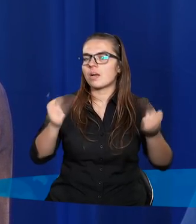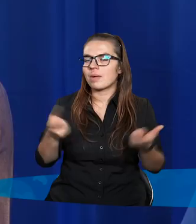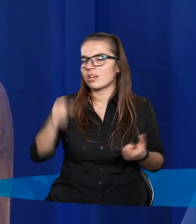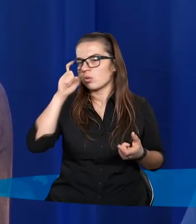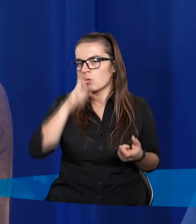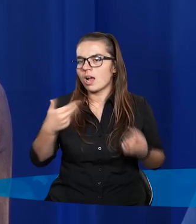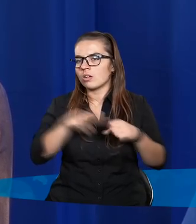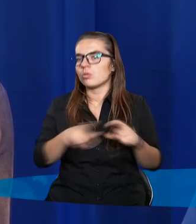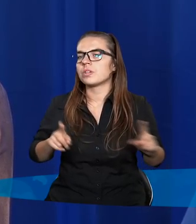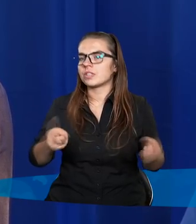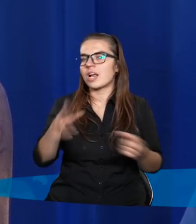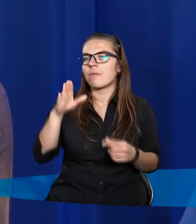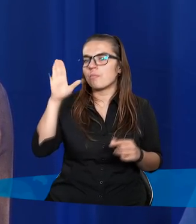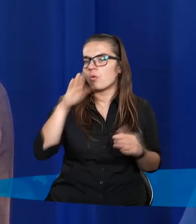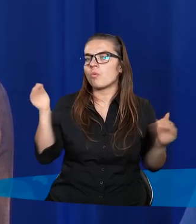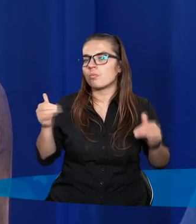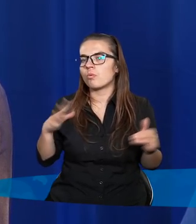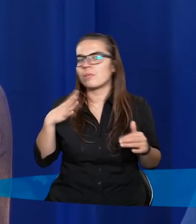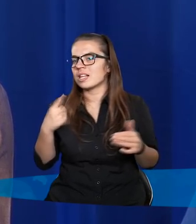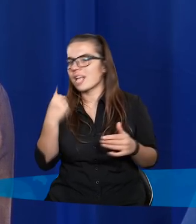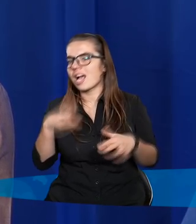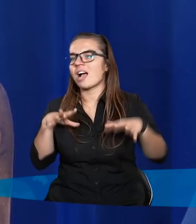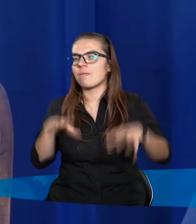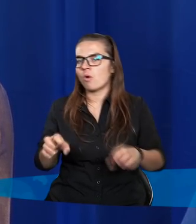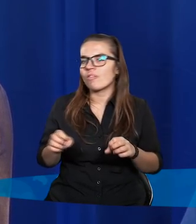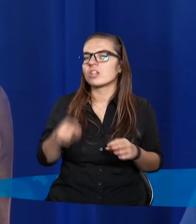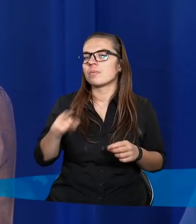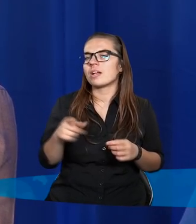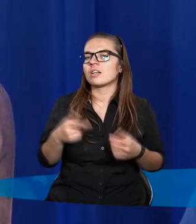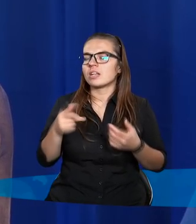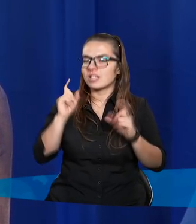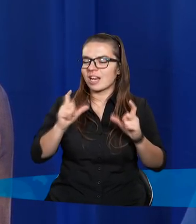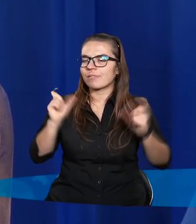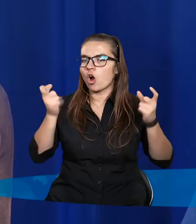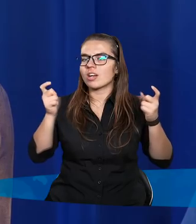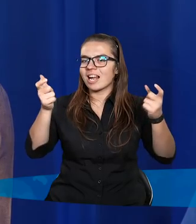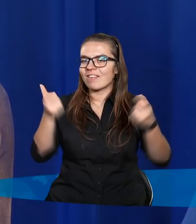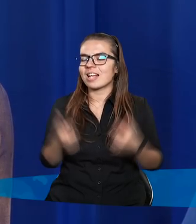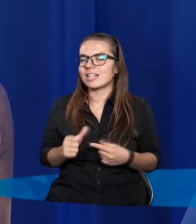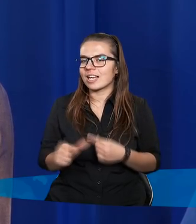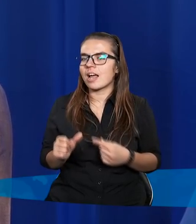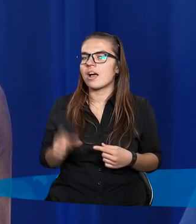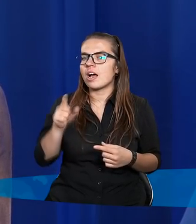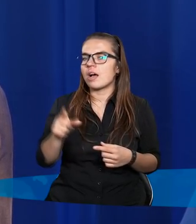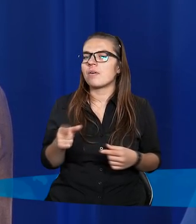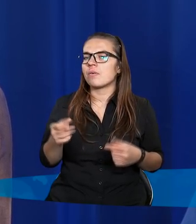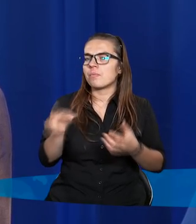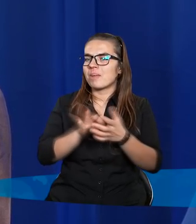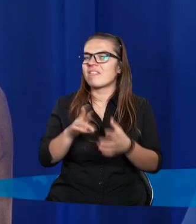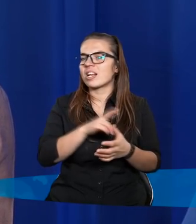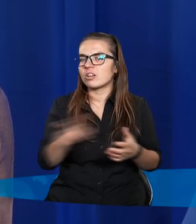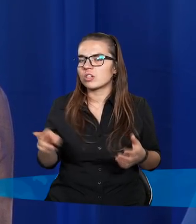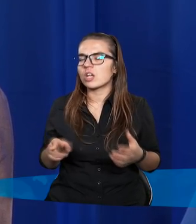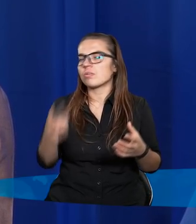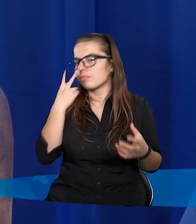zła, które się dzieje, Pan Bóg mógłby nieraz powstrzymać, nazwijmy to nawet konsekwencje, ale pozwala, żeby pewne